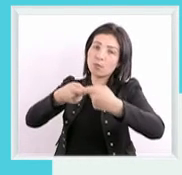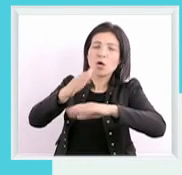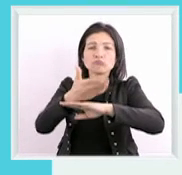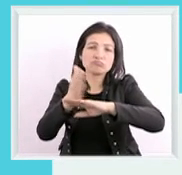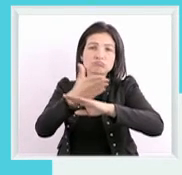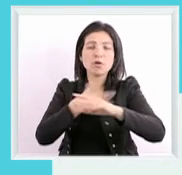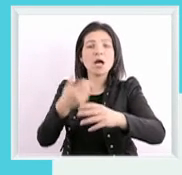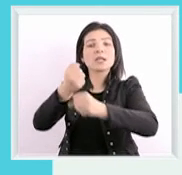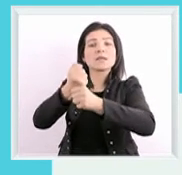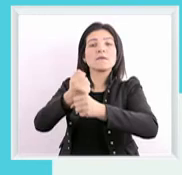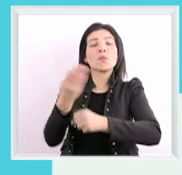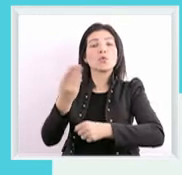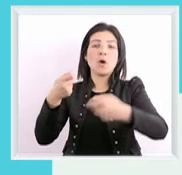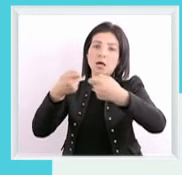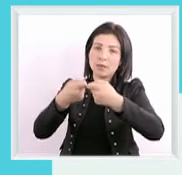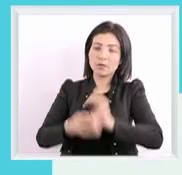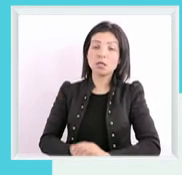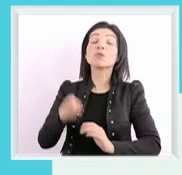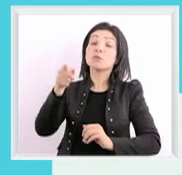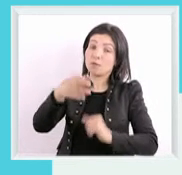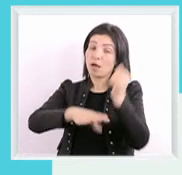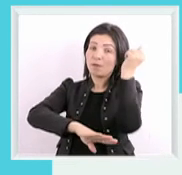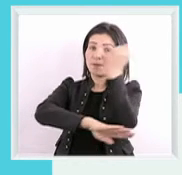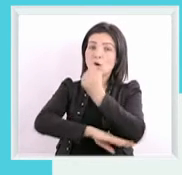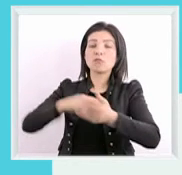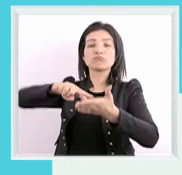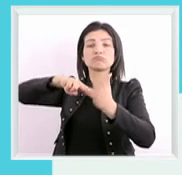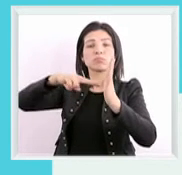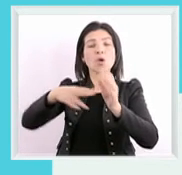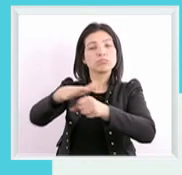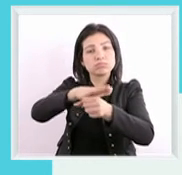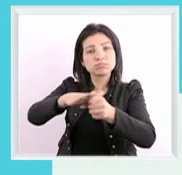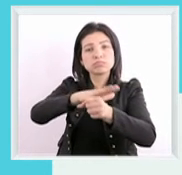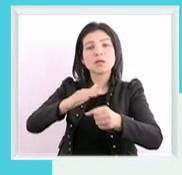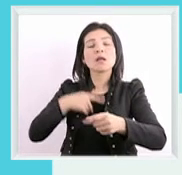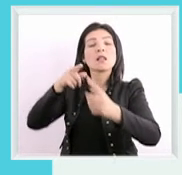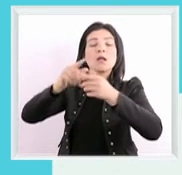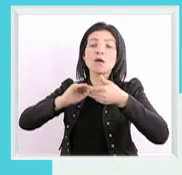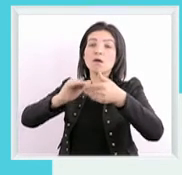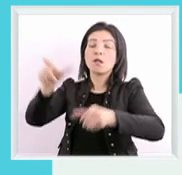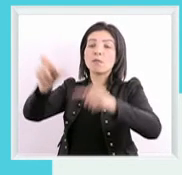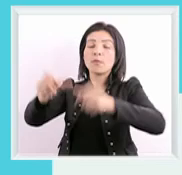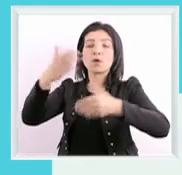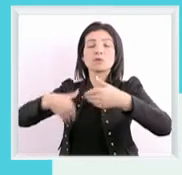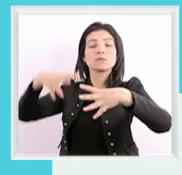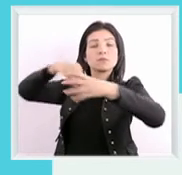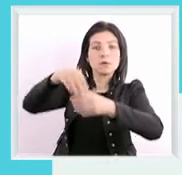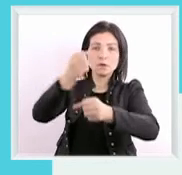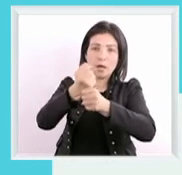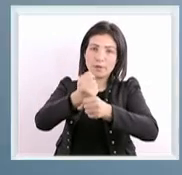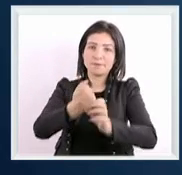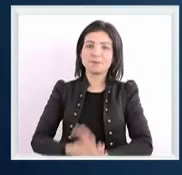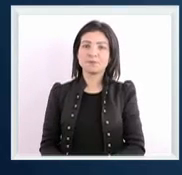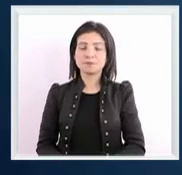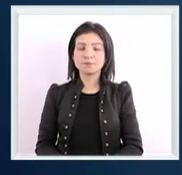ظروف عمل تتماشى مع احتياجاته وهكاكا تكون توفرة الأليات الكل بش تعاون على اندماج الأشخاص ذوي الإعاقة في